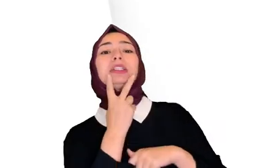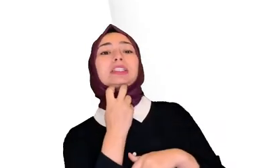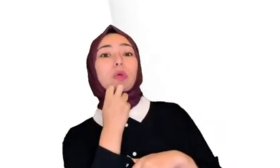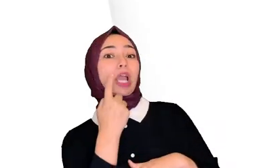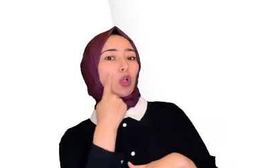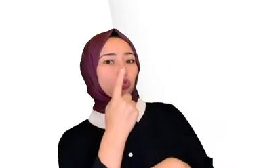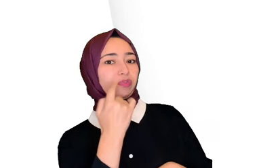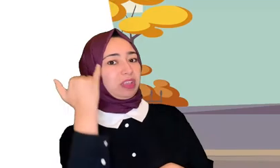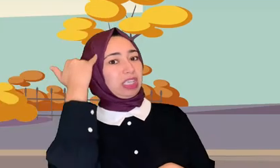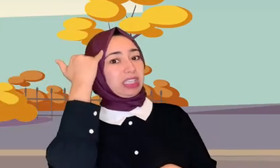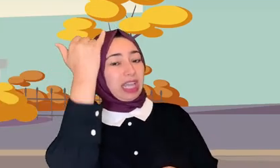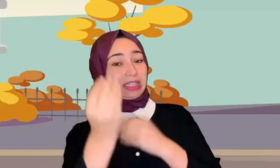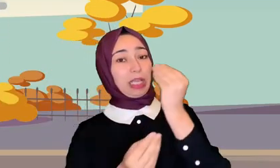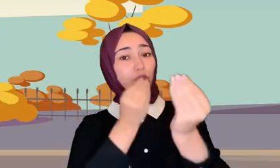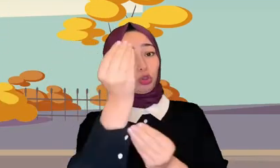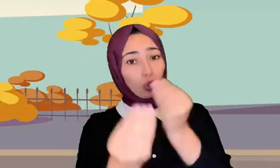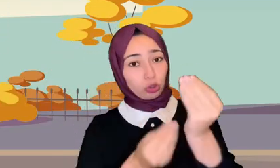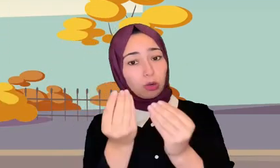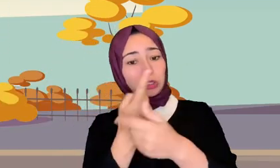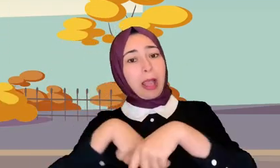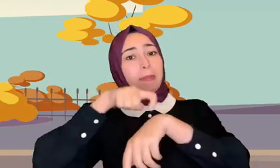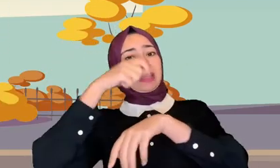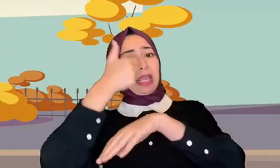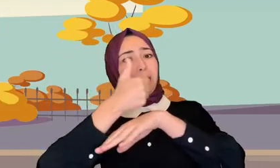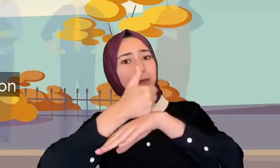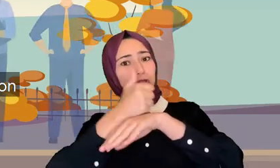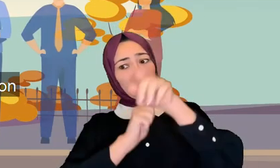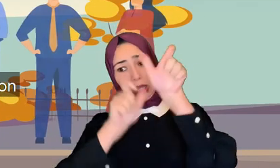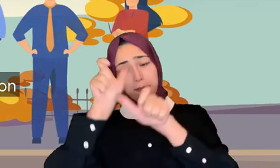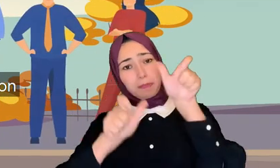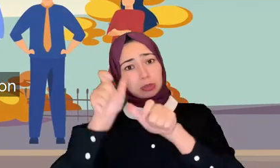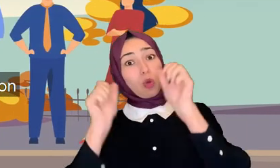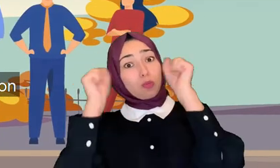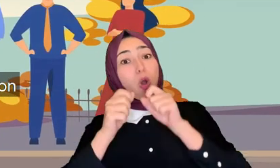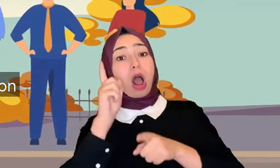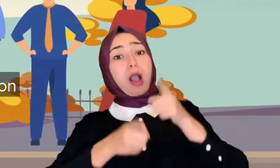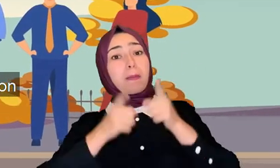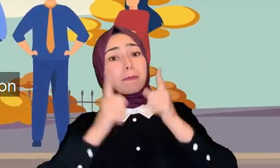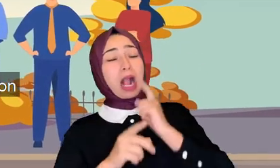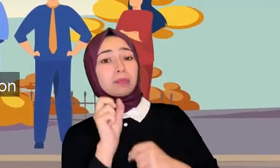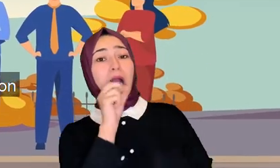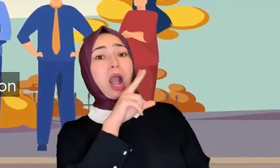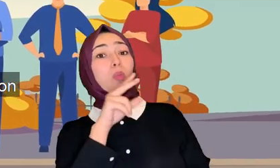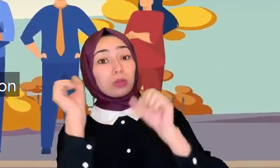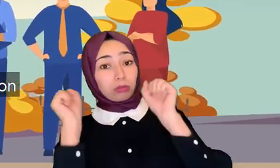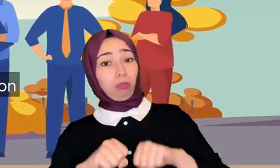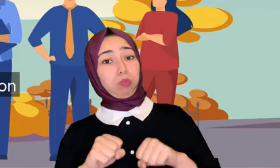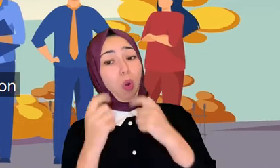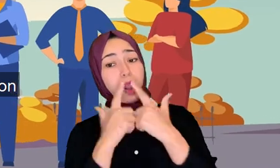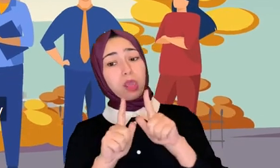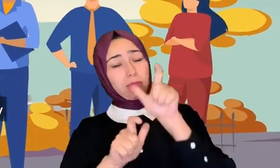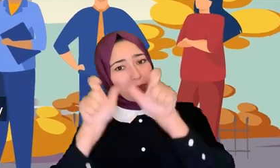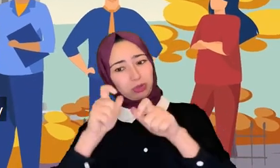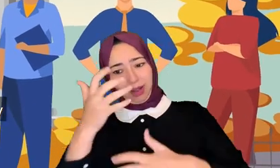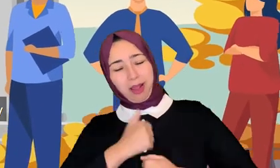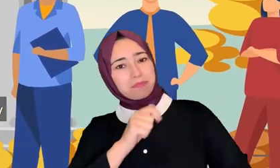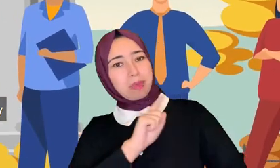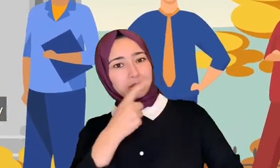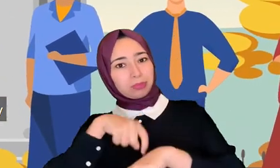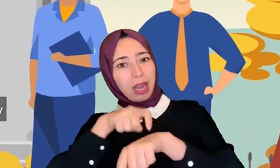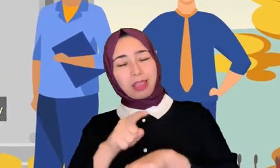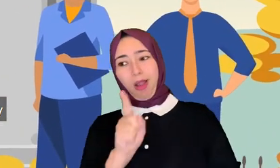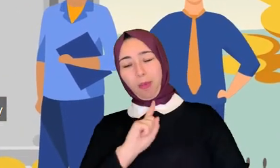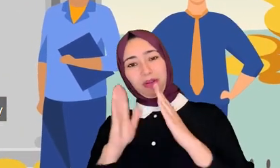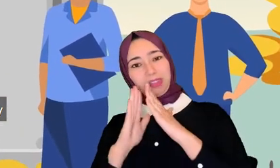اقتراحات زادة وذكر عم مصباح رئيس البلدية انه المتساكنين ينجم ويطعنوا في القرار قدام المحكمة الادارية اللي ممكن